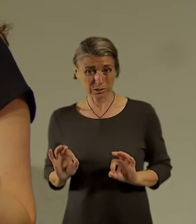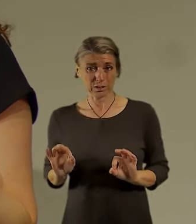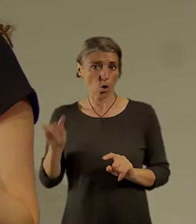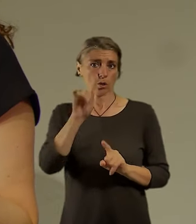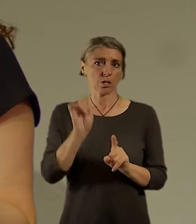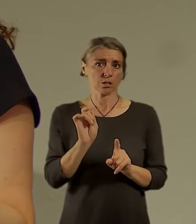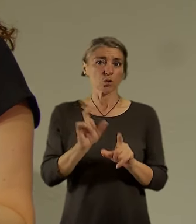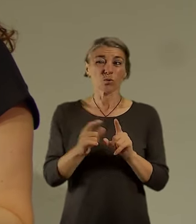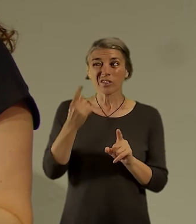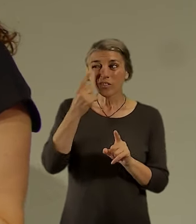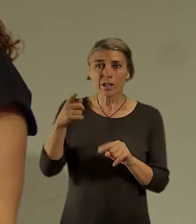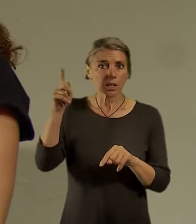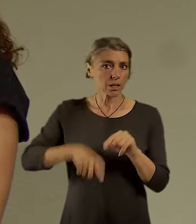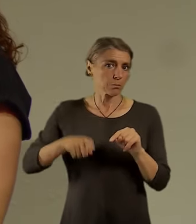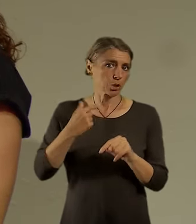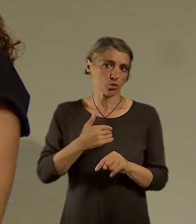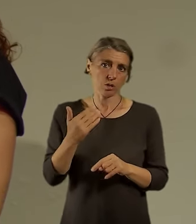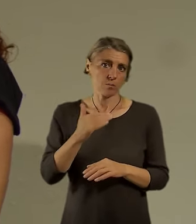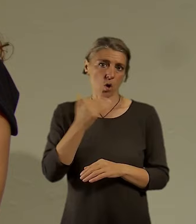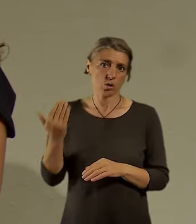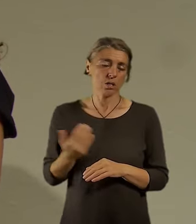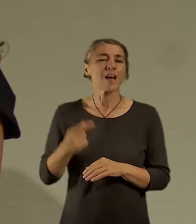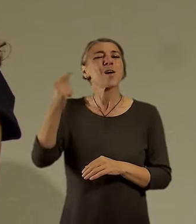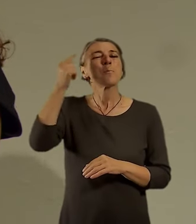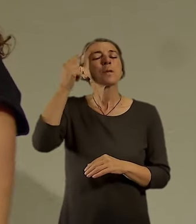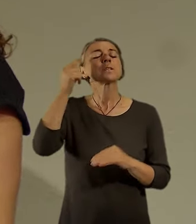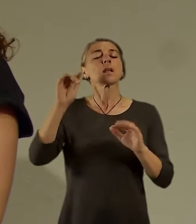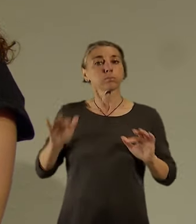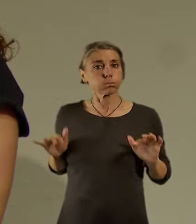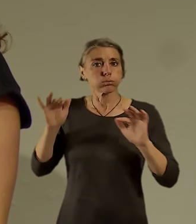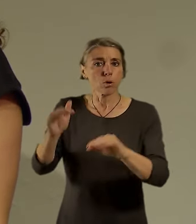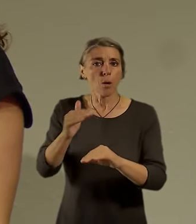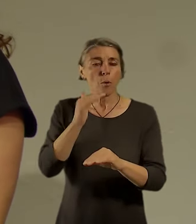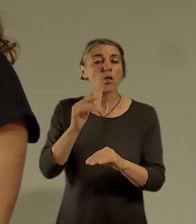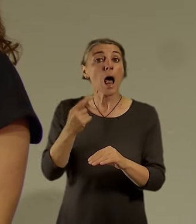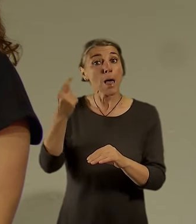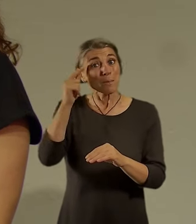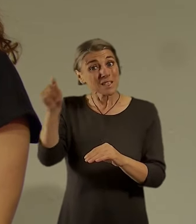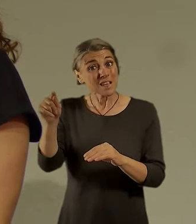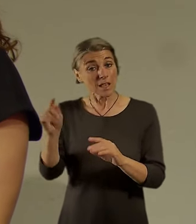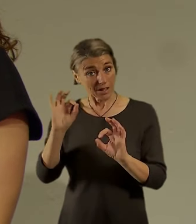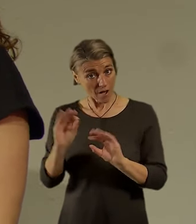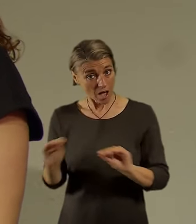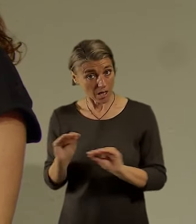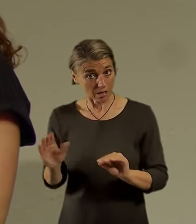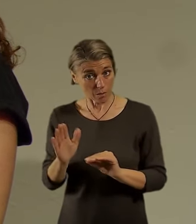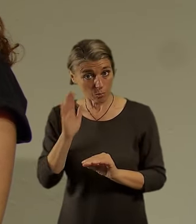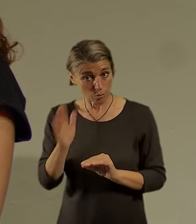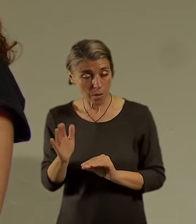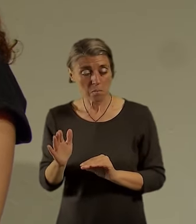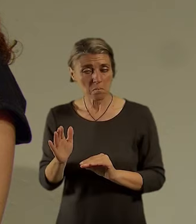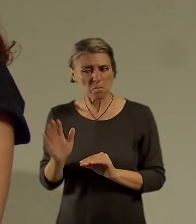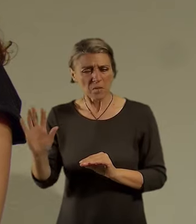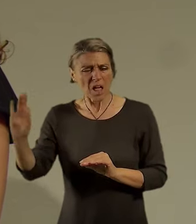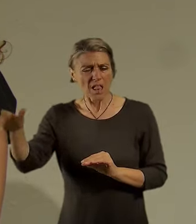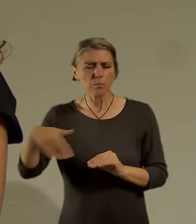ty čísla, tak my tady řešíme kapacity, ale už vůbec neřešíme kvalitu výuky a tak dále. A když ty školy naopak zase postavíme, budeme mít